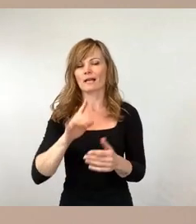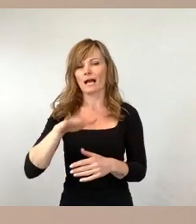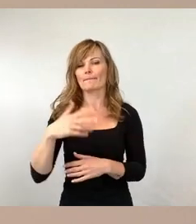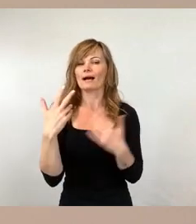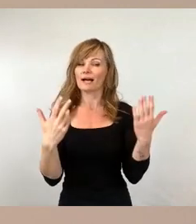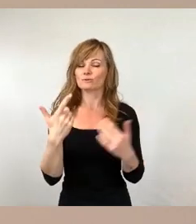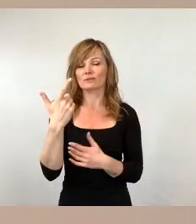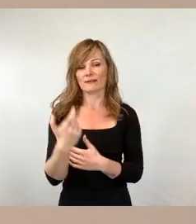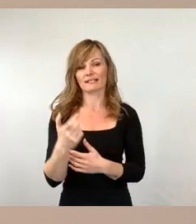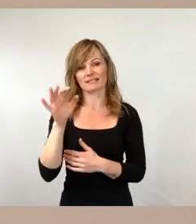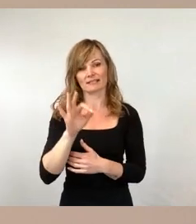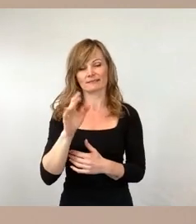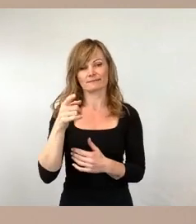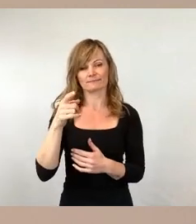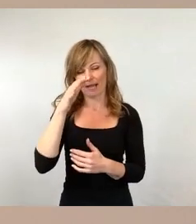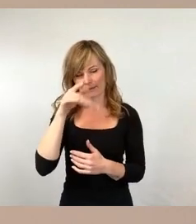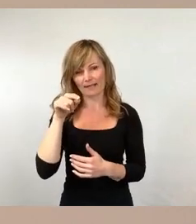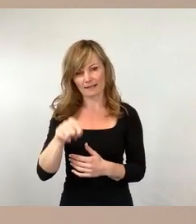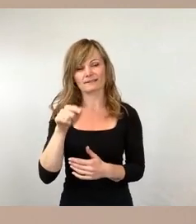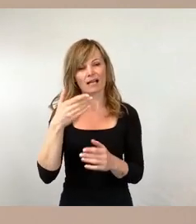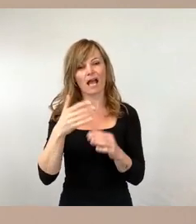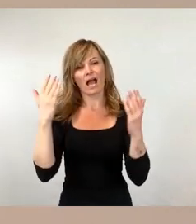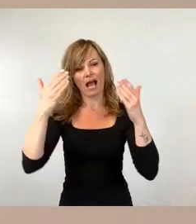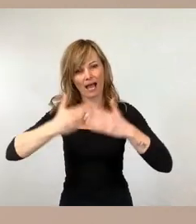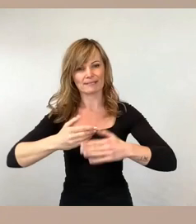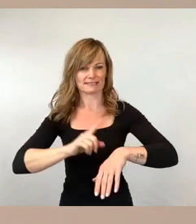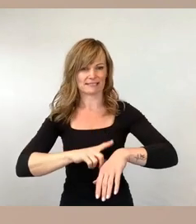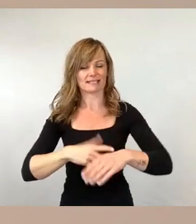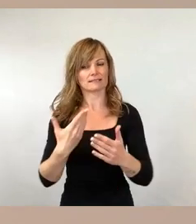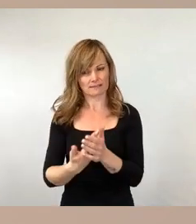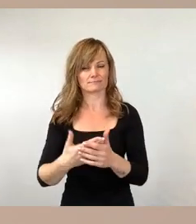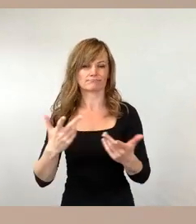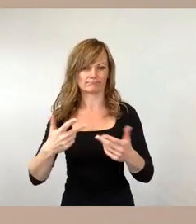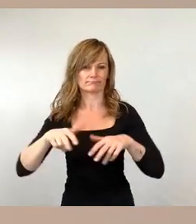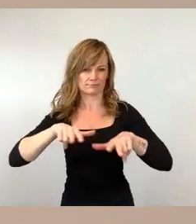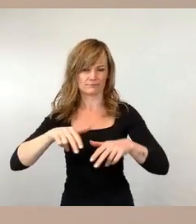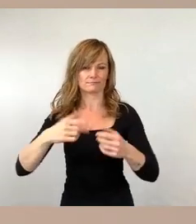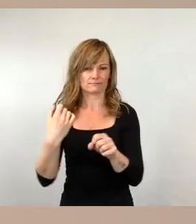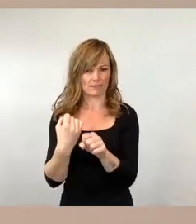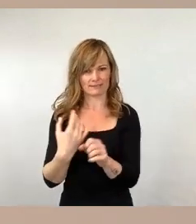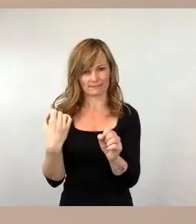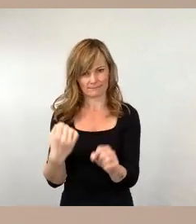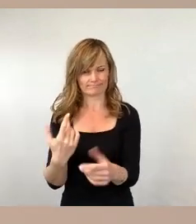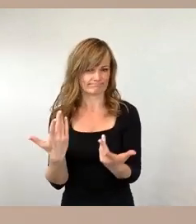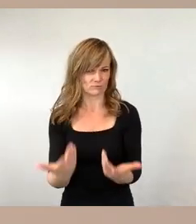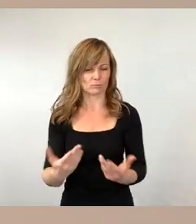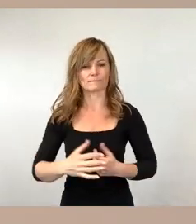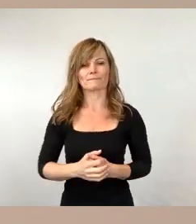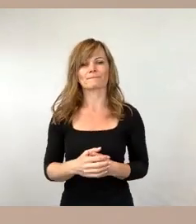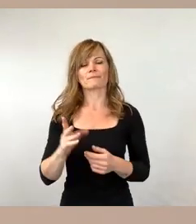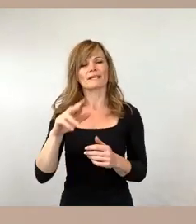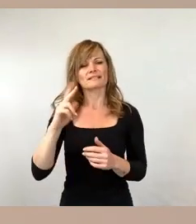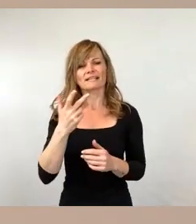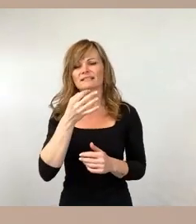Arbeiten dann durchgeführt werden. Zu Ihrer dritten Frage. Bahnen und Busse werden innerstädtisch vielerorts punktuell